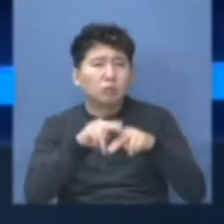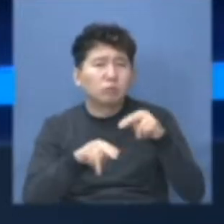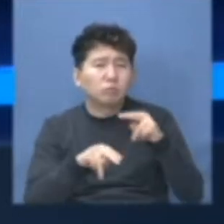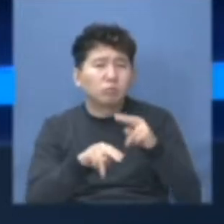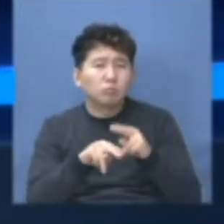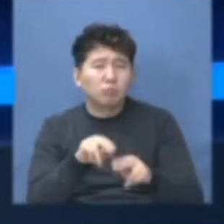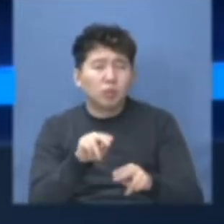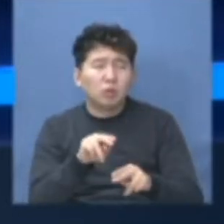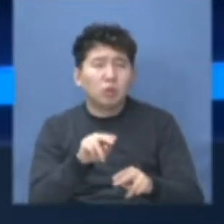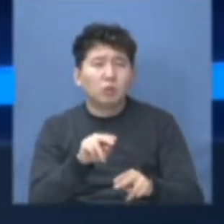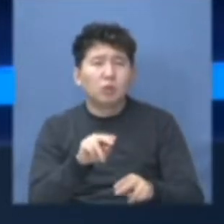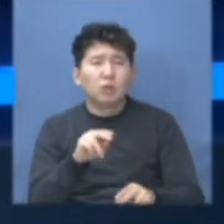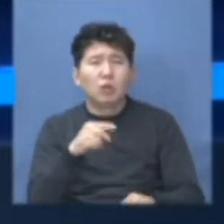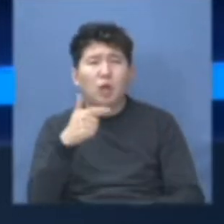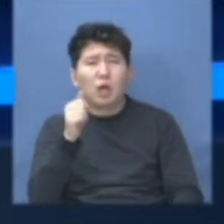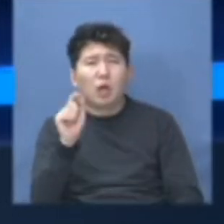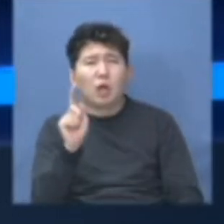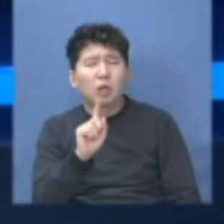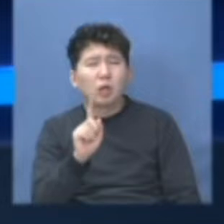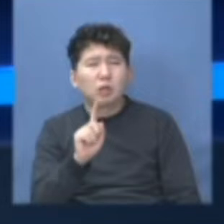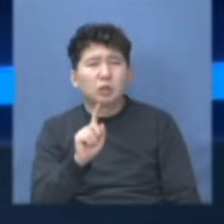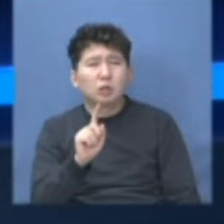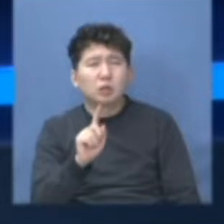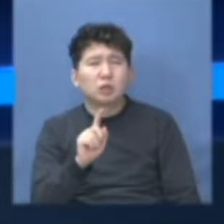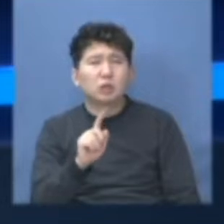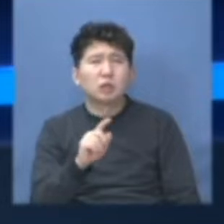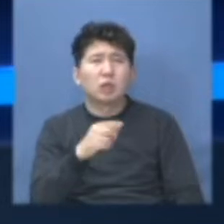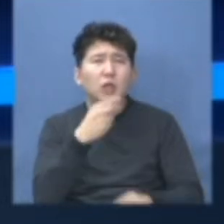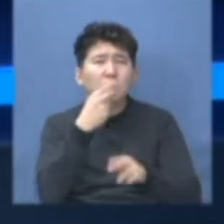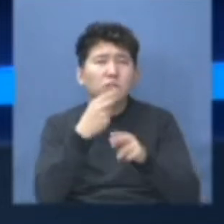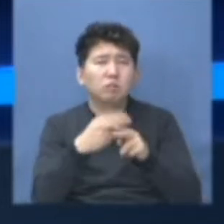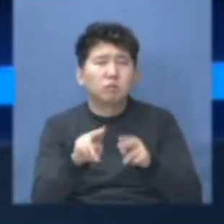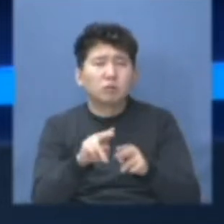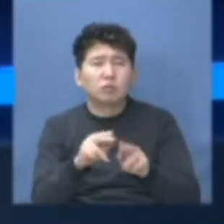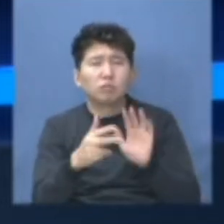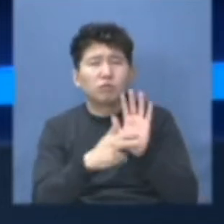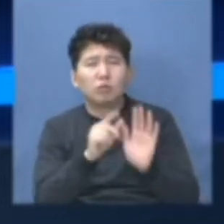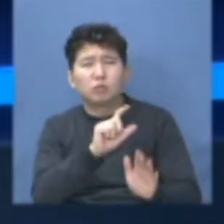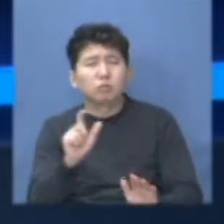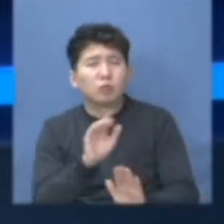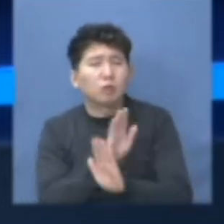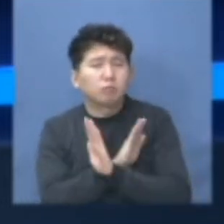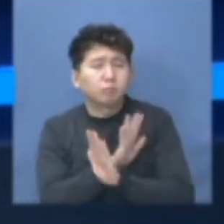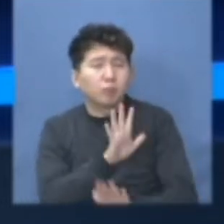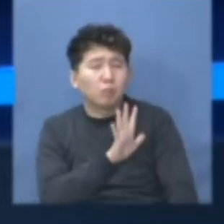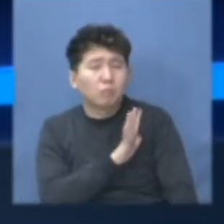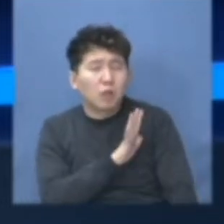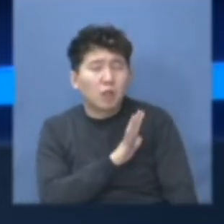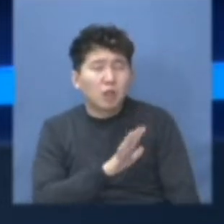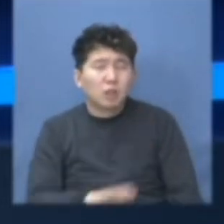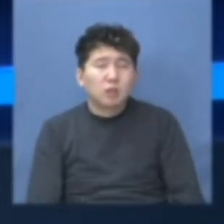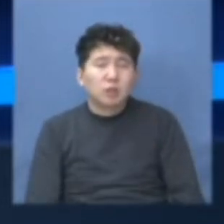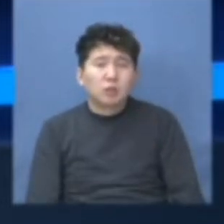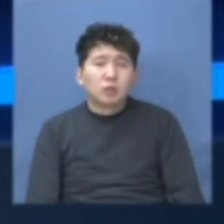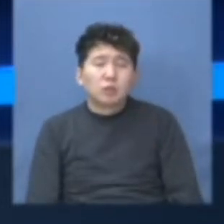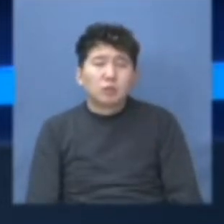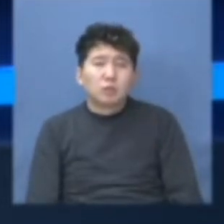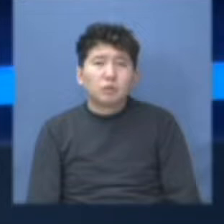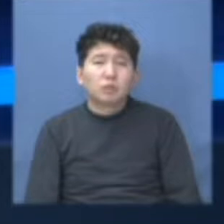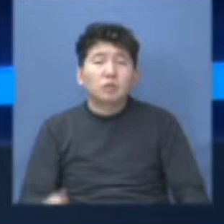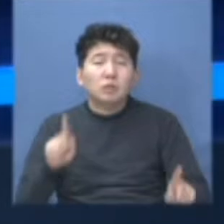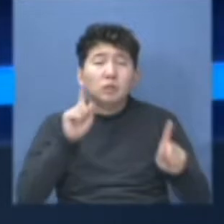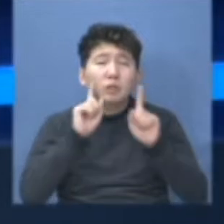шекендер көрсеткіші өткен жылмен салыстырғанда 3.4 есеге төмен. Бұл тұралы өңірлі коммуникациялар қызметінде өткен брифинг